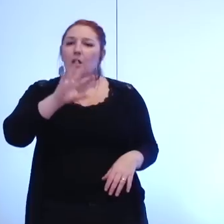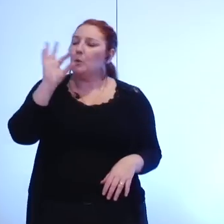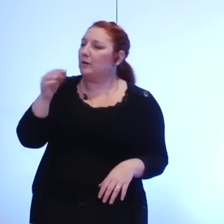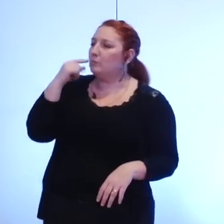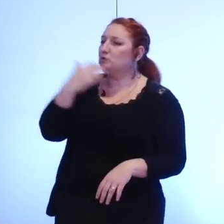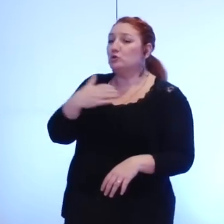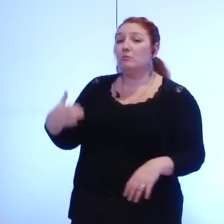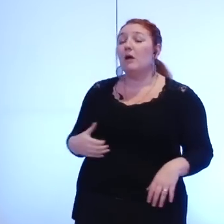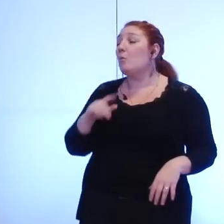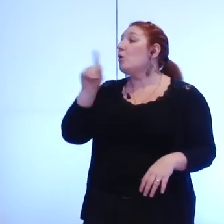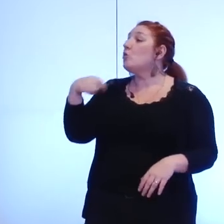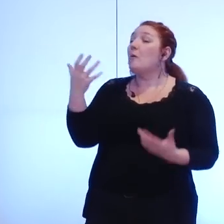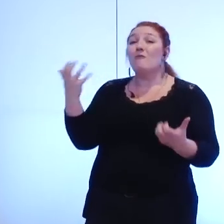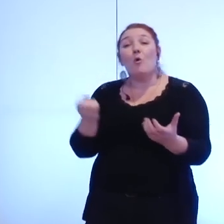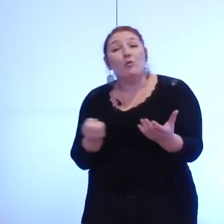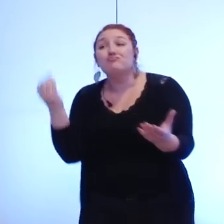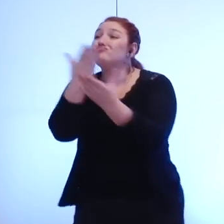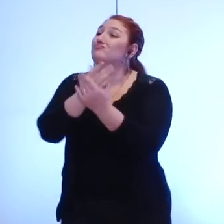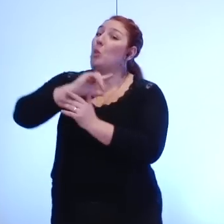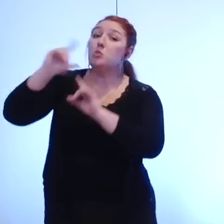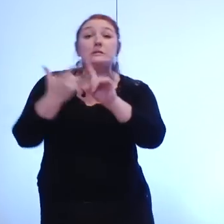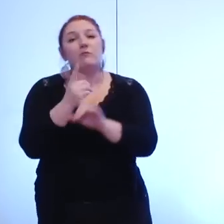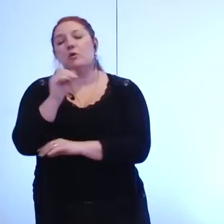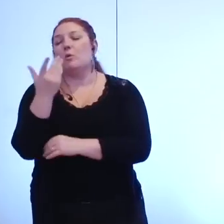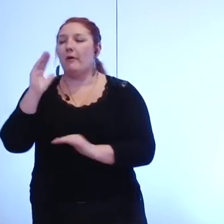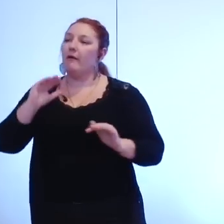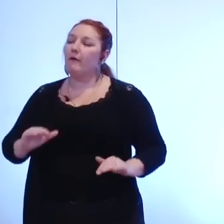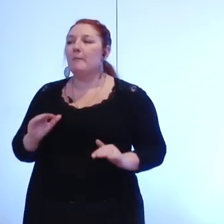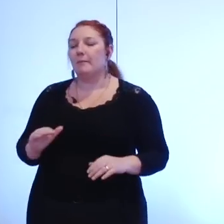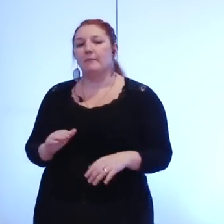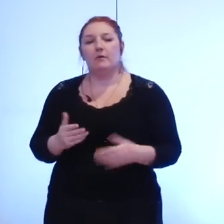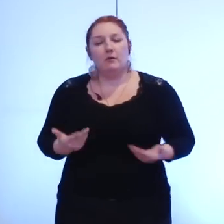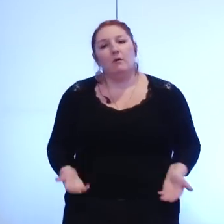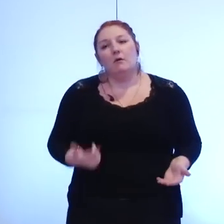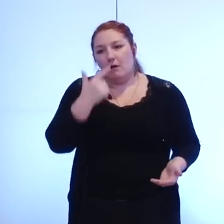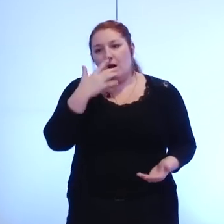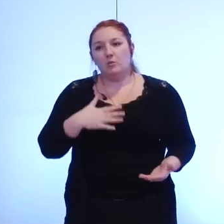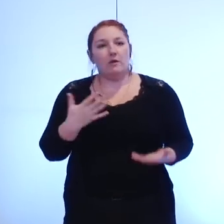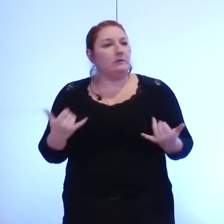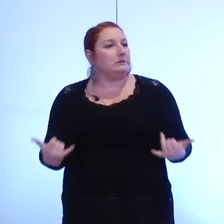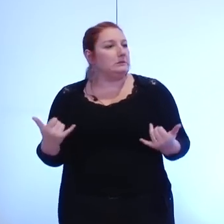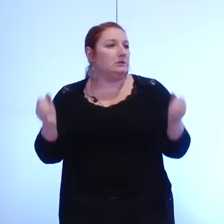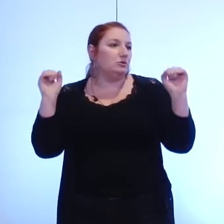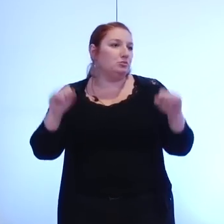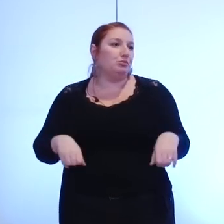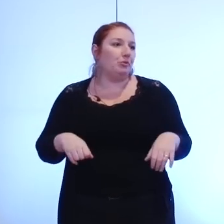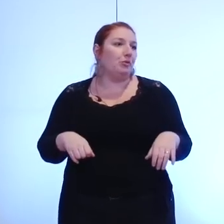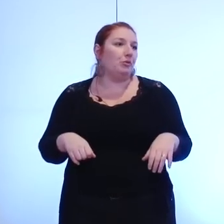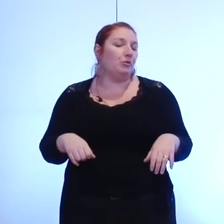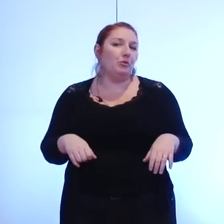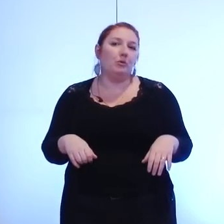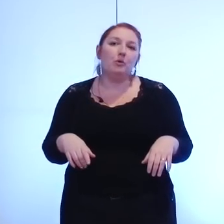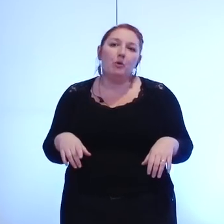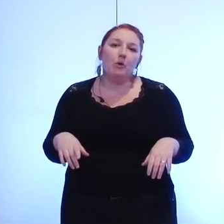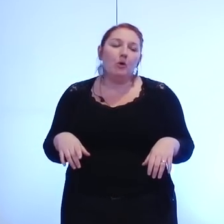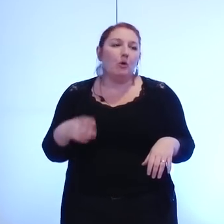soir mais quand même je pense quand même qu'ici on peut se dire assez nettement que mon intervention n'avait rien ni de